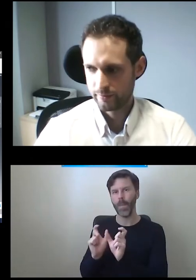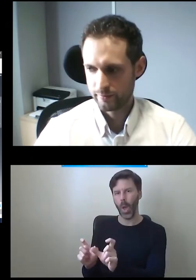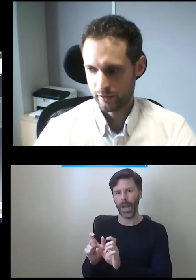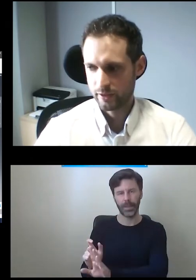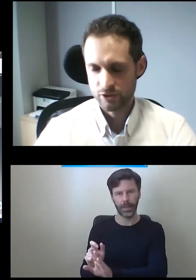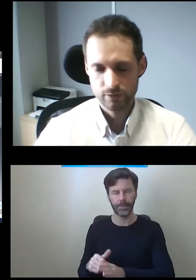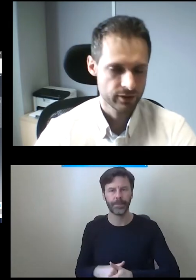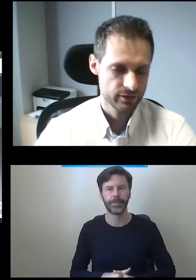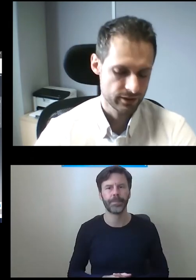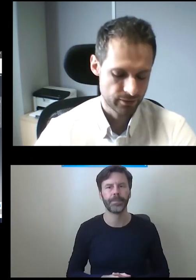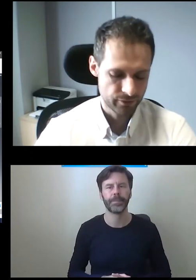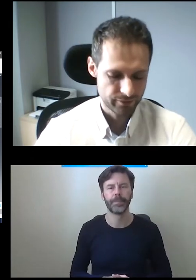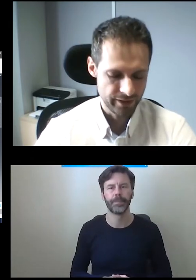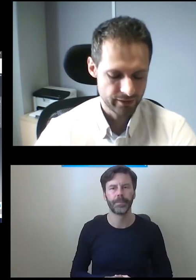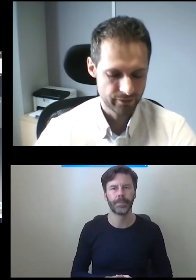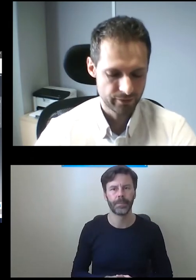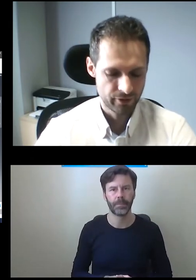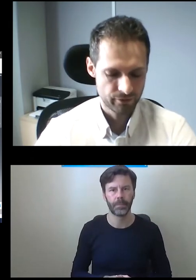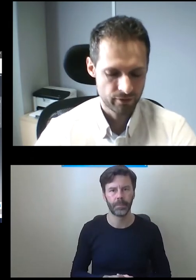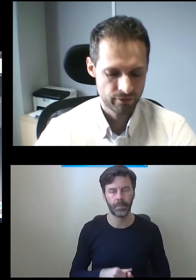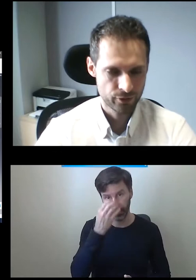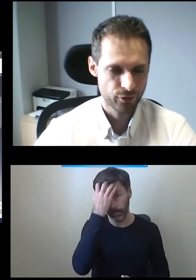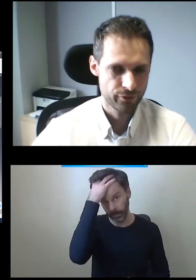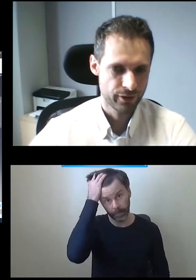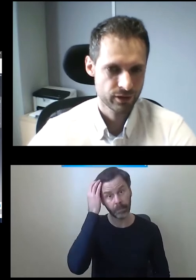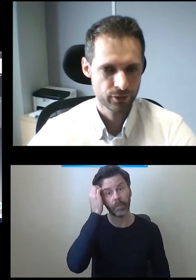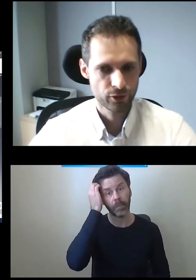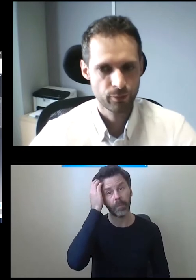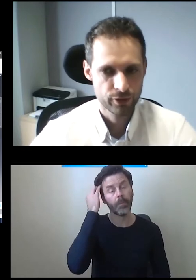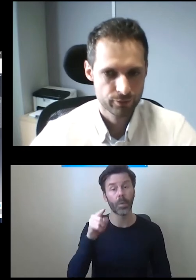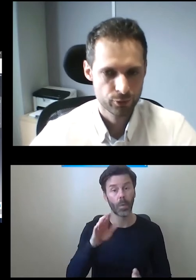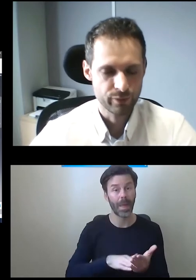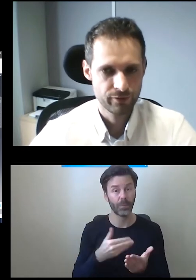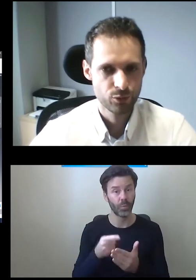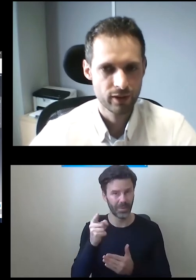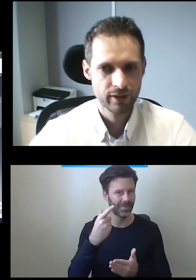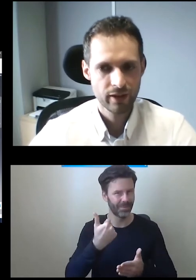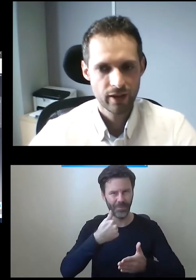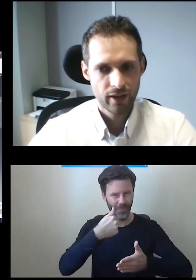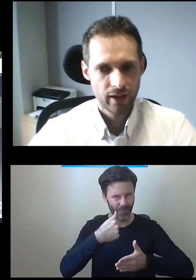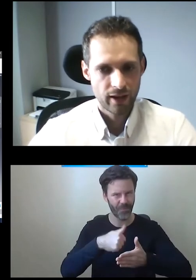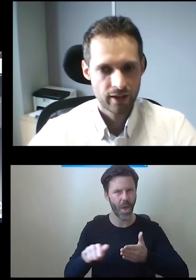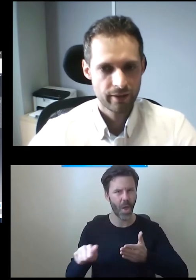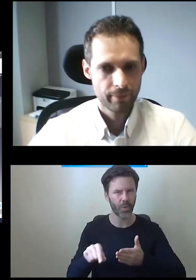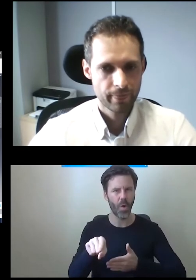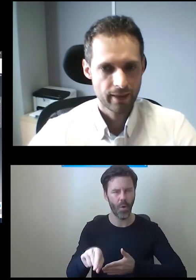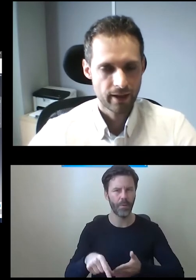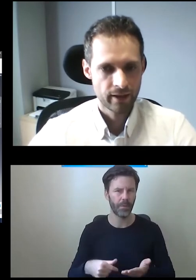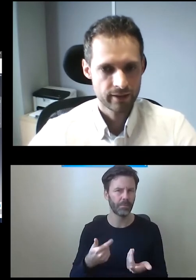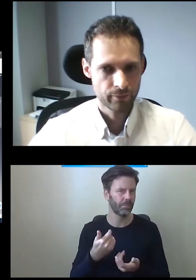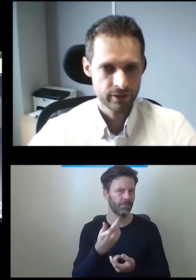tak, każdy przykład jest jakby inny, wyjątkowy i trzeba do tego podejść w sposób indywidualny, ale